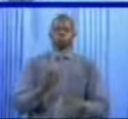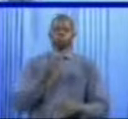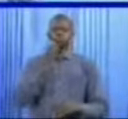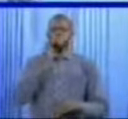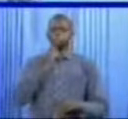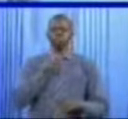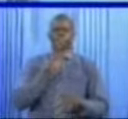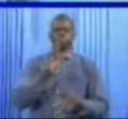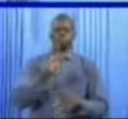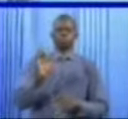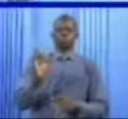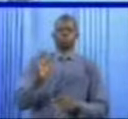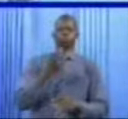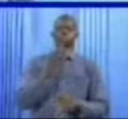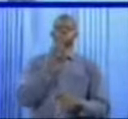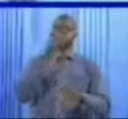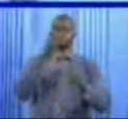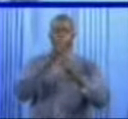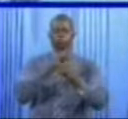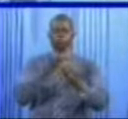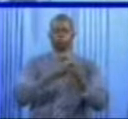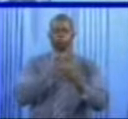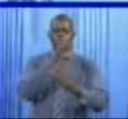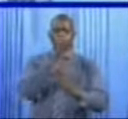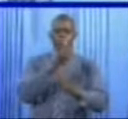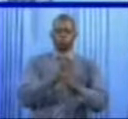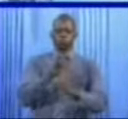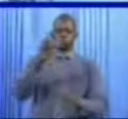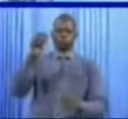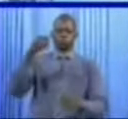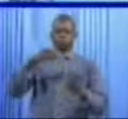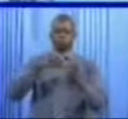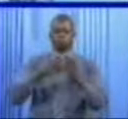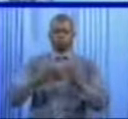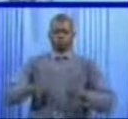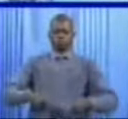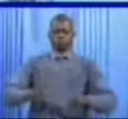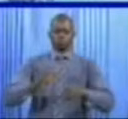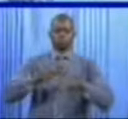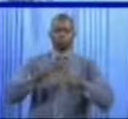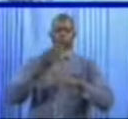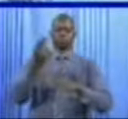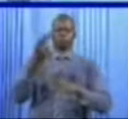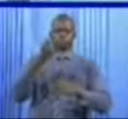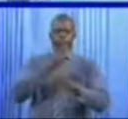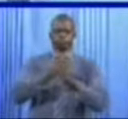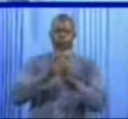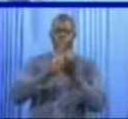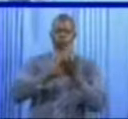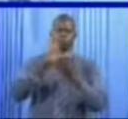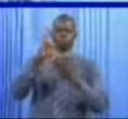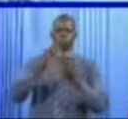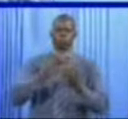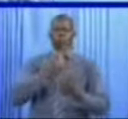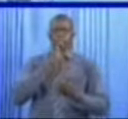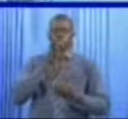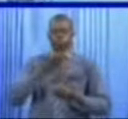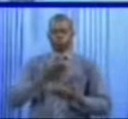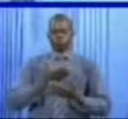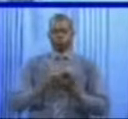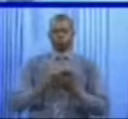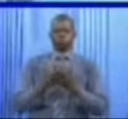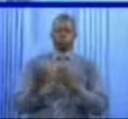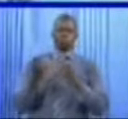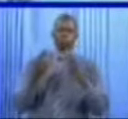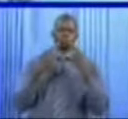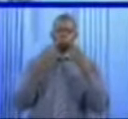du Burkina doivent ainsi recevoir chaque année 20 000 charrues et après trois ans d'exécution, le bilan lui est satisfaisant. C'est ce que nous